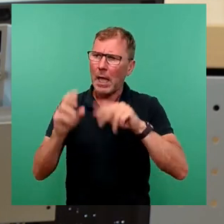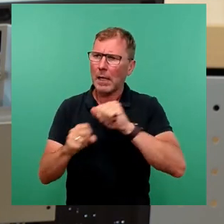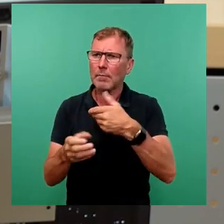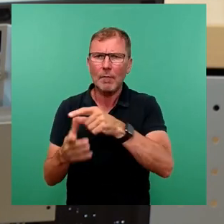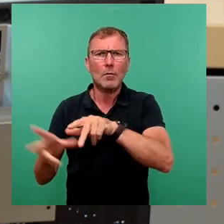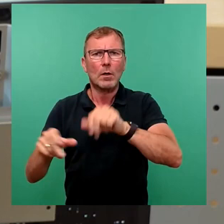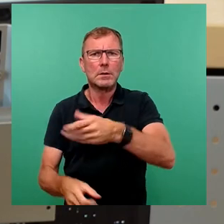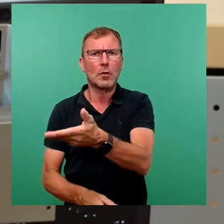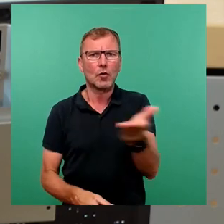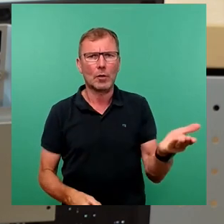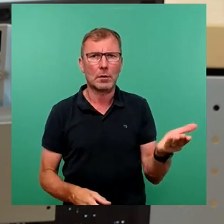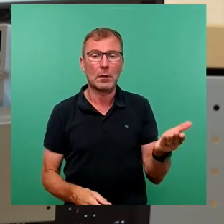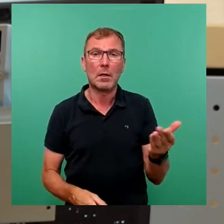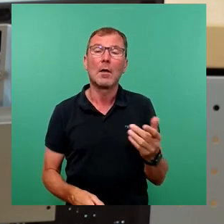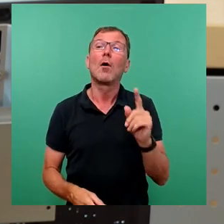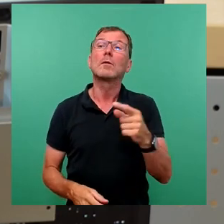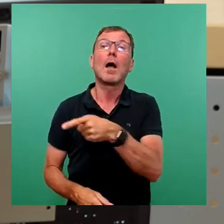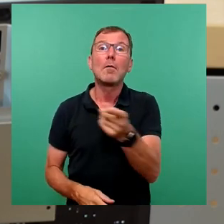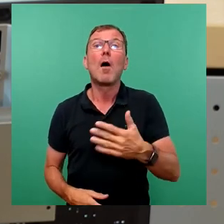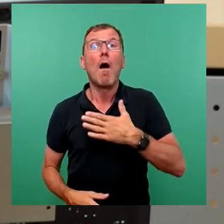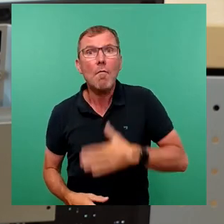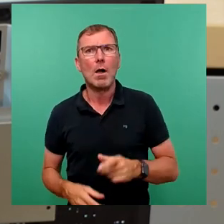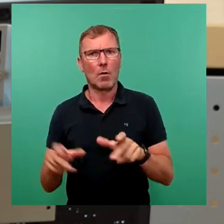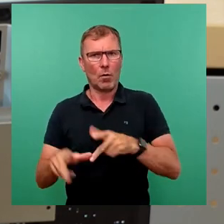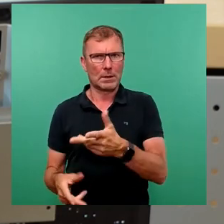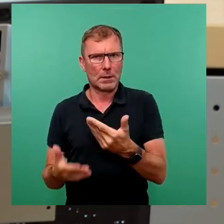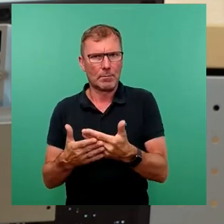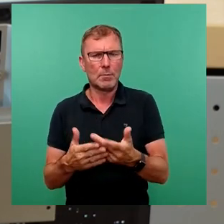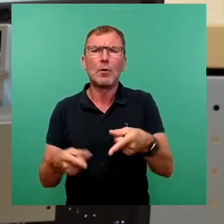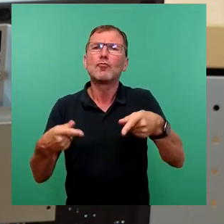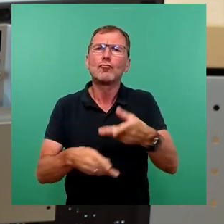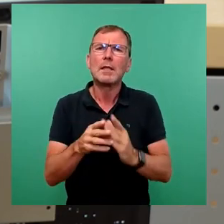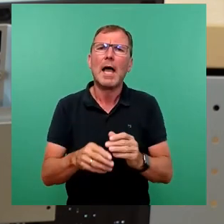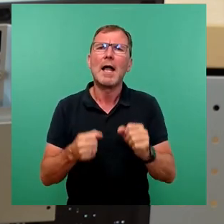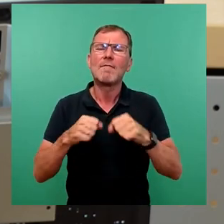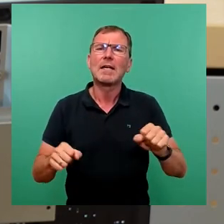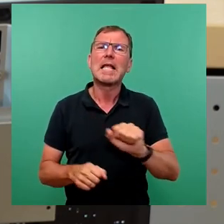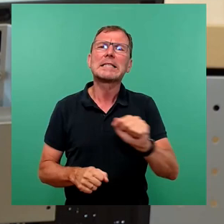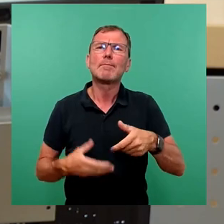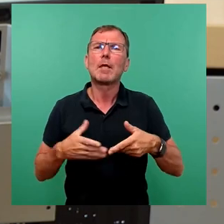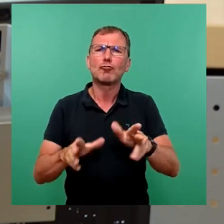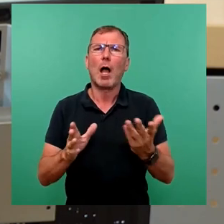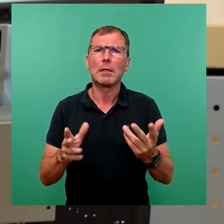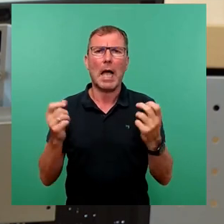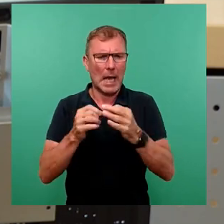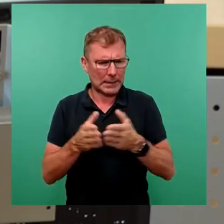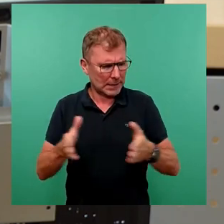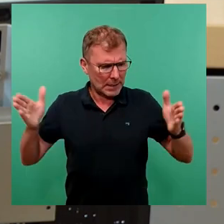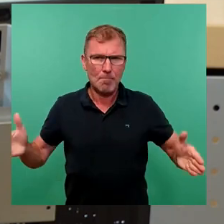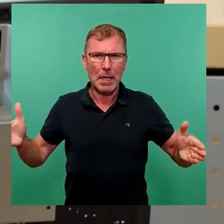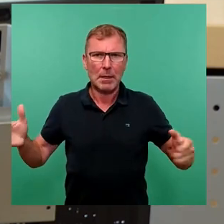können und vor allen Dingen wollen. Ein Beispiel, Stadtteilfest Sebnitzer Straße, 80 Meter, Festbereich,